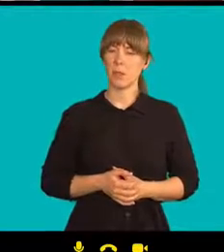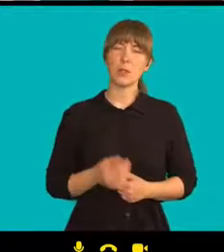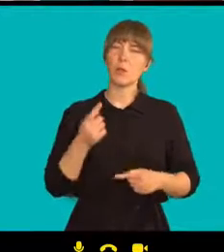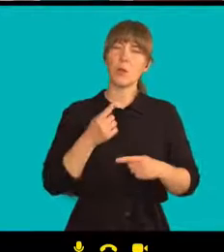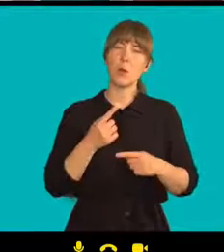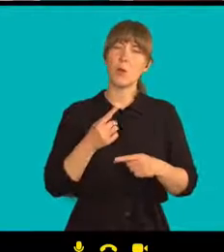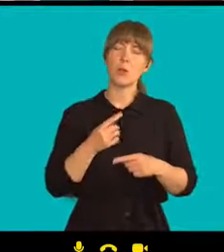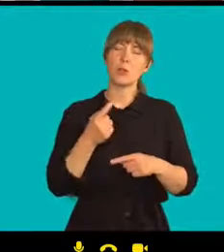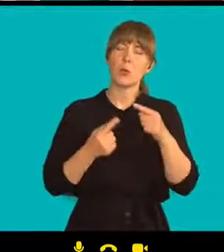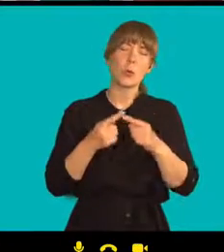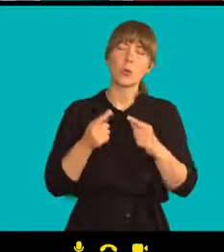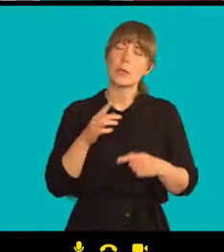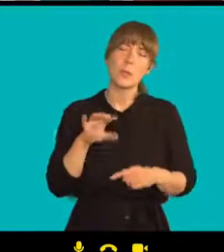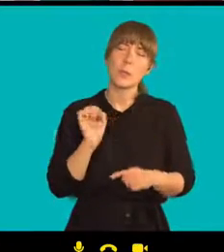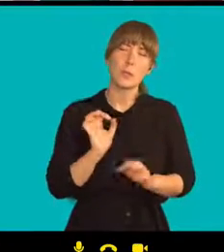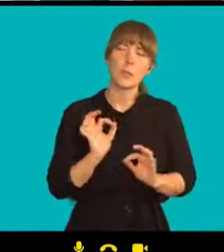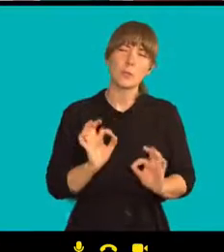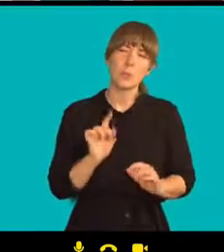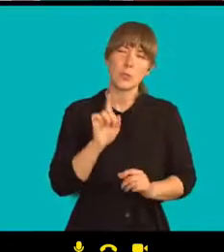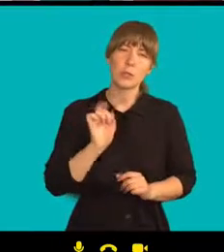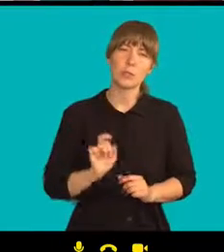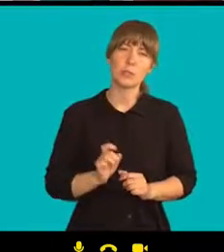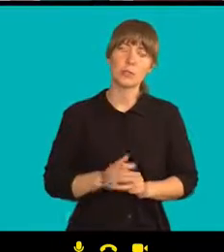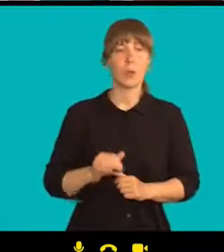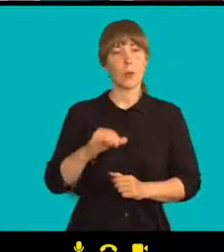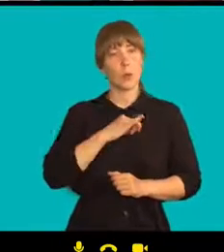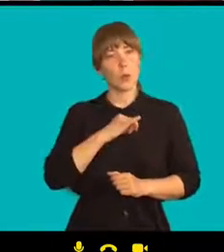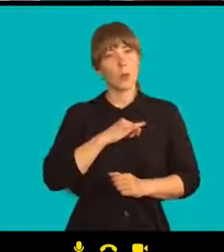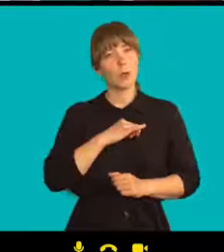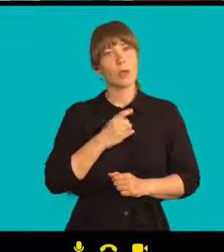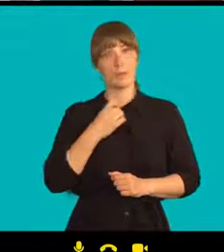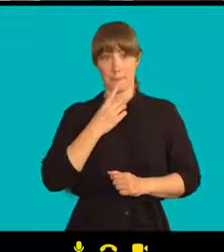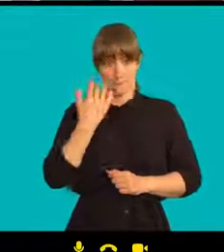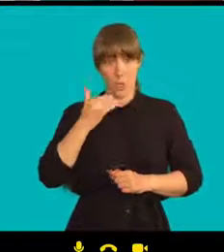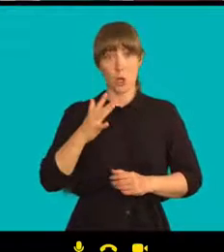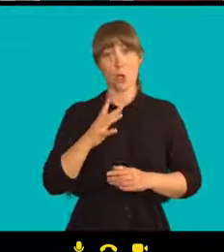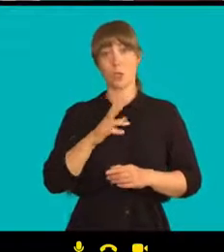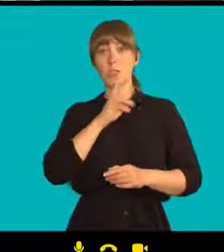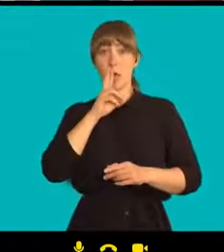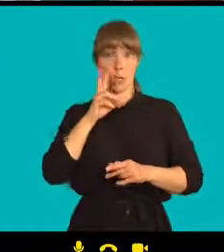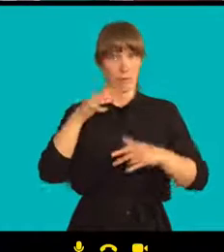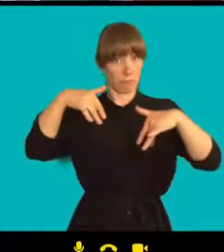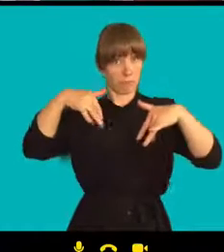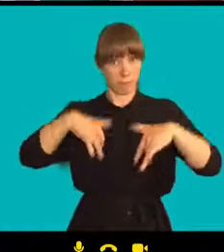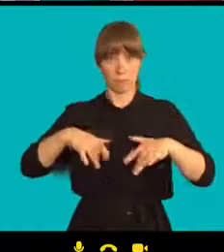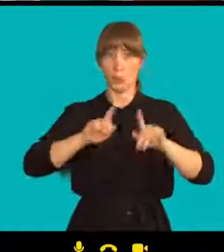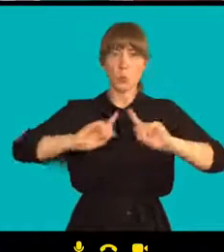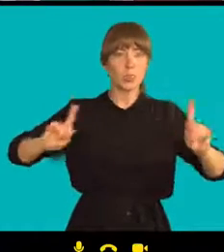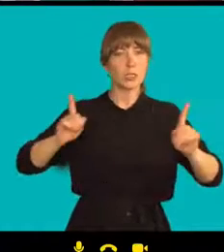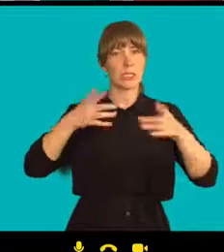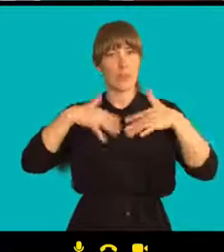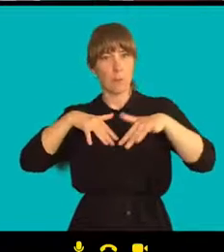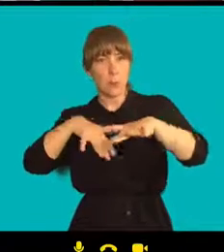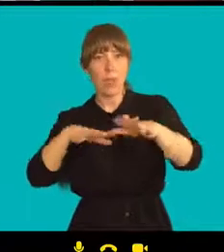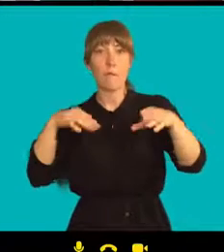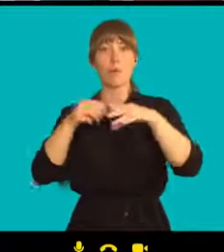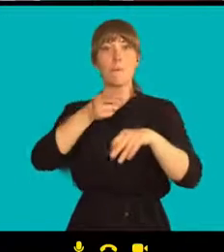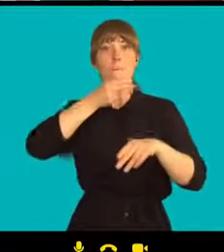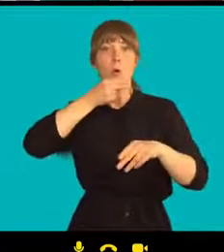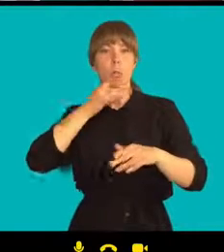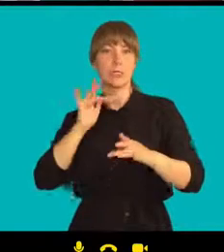Já jsem úplně nepochopila otázku. Jestli vždy, když jste byl světkem nějakého zásahu ze strany